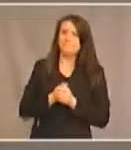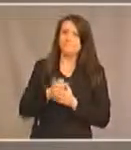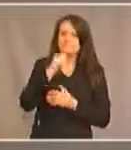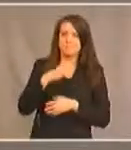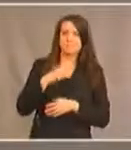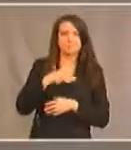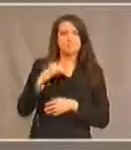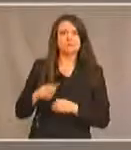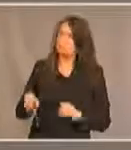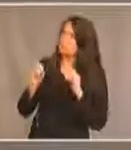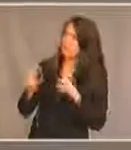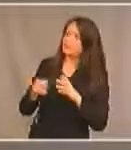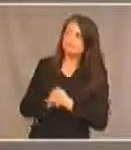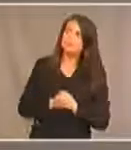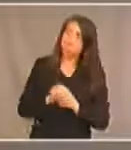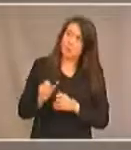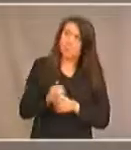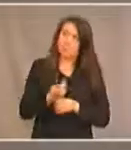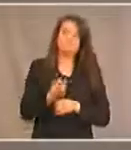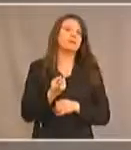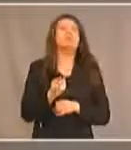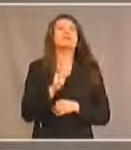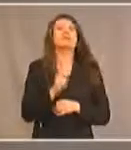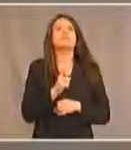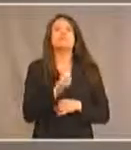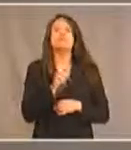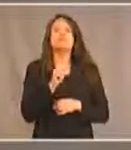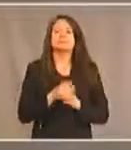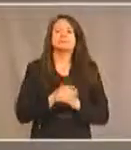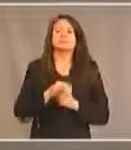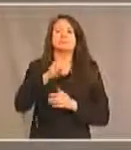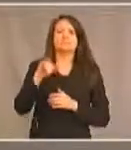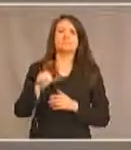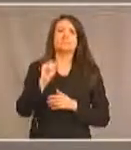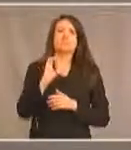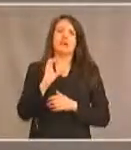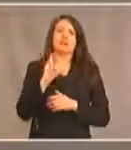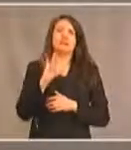Bien. autre question de Jackie. Bonjour, Jackie.